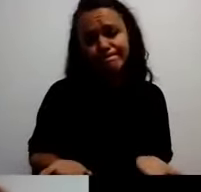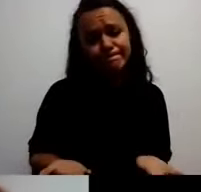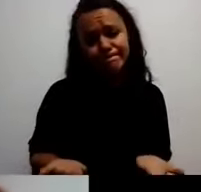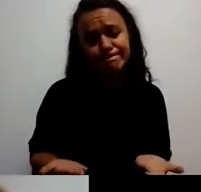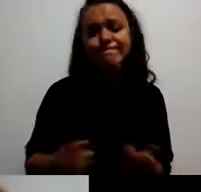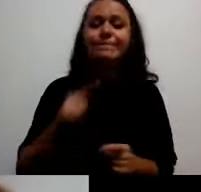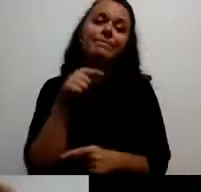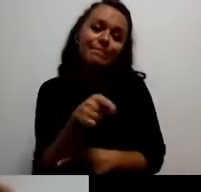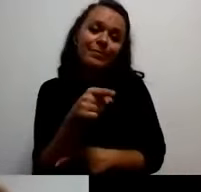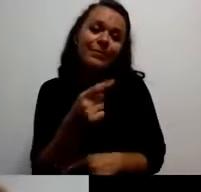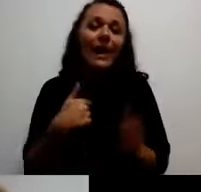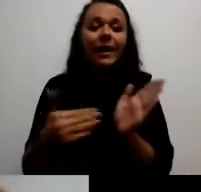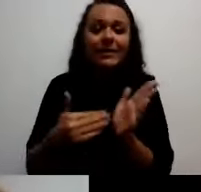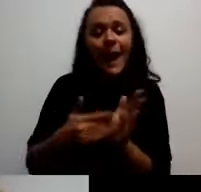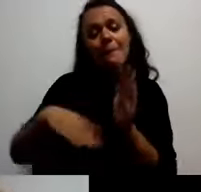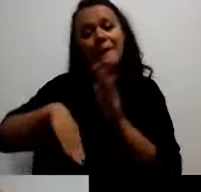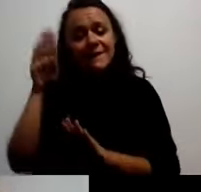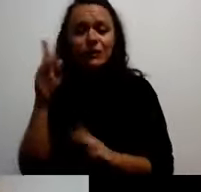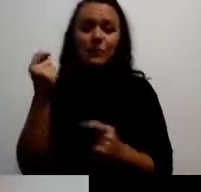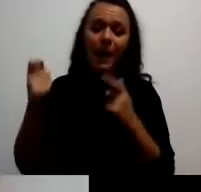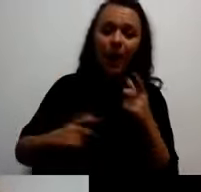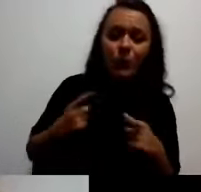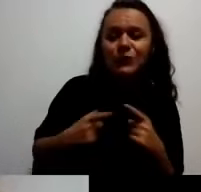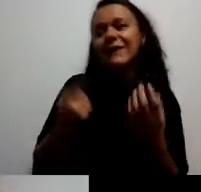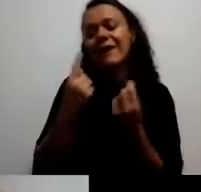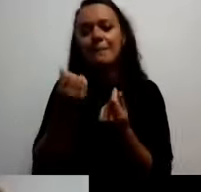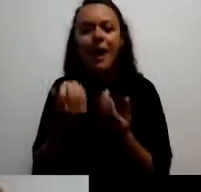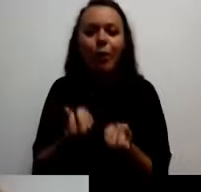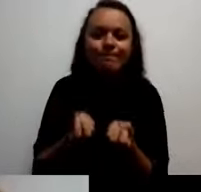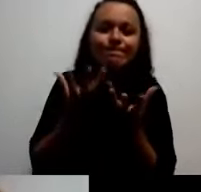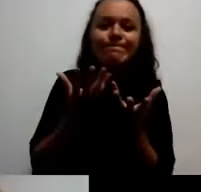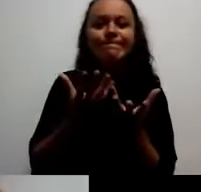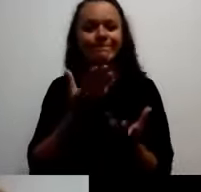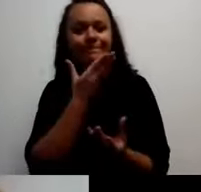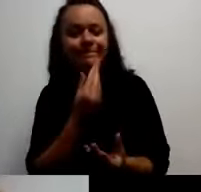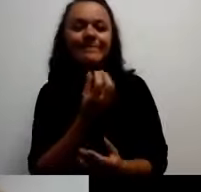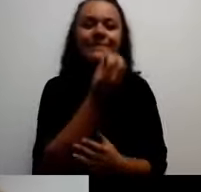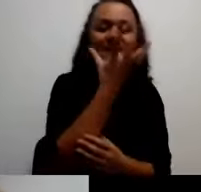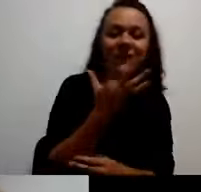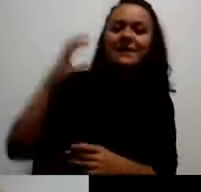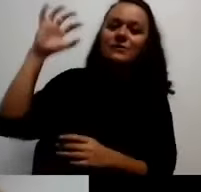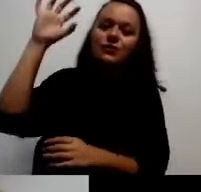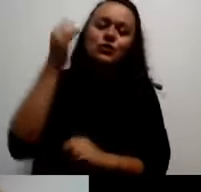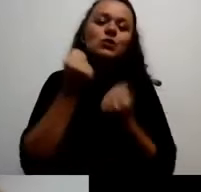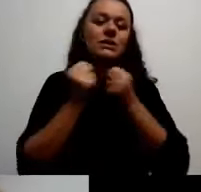to je potrebno malo cveća, malo sunca i malo slobode.